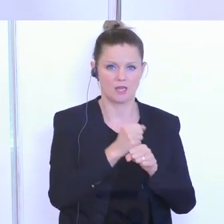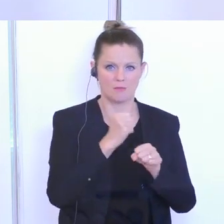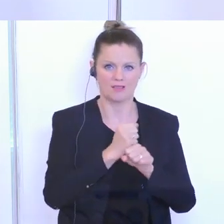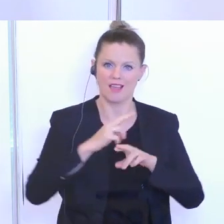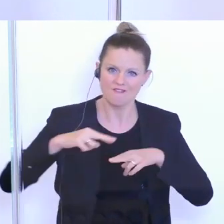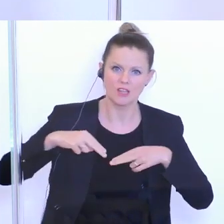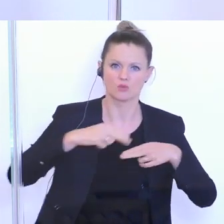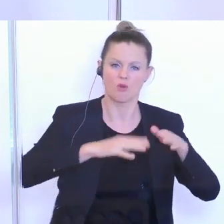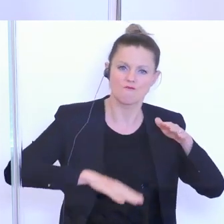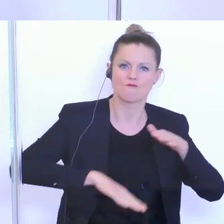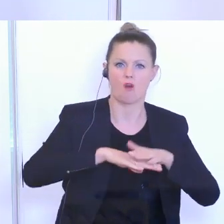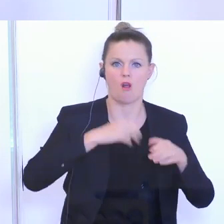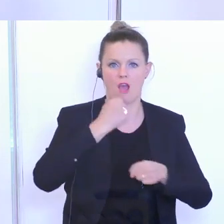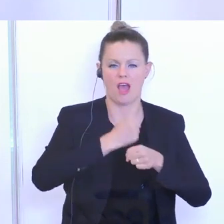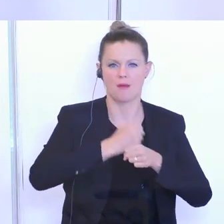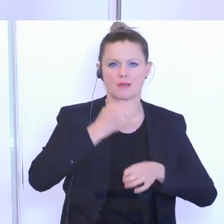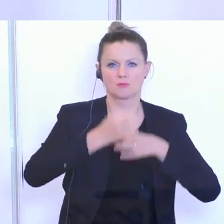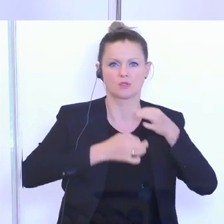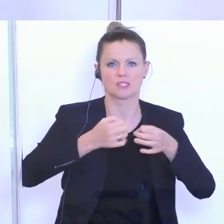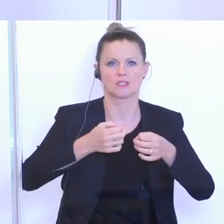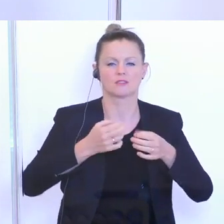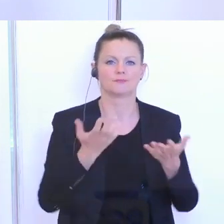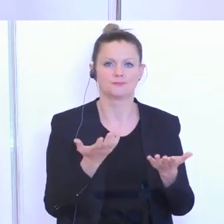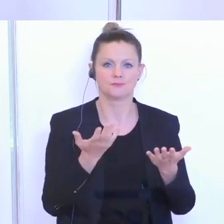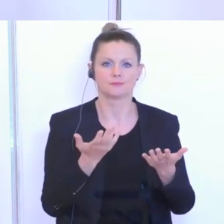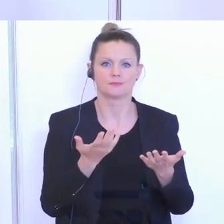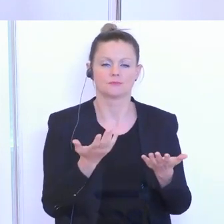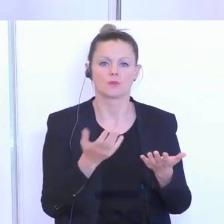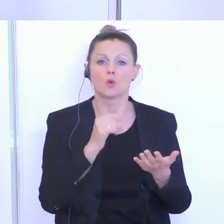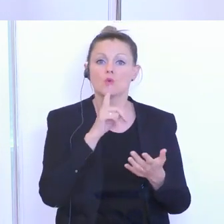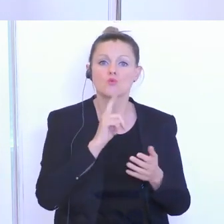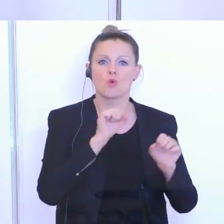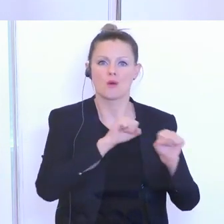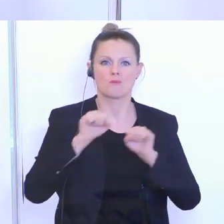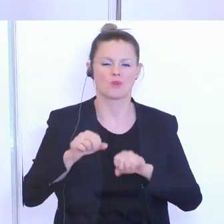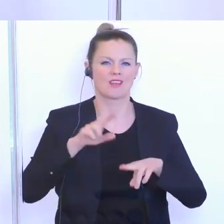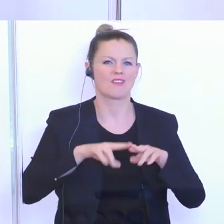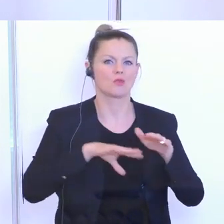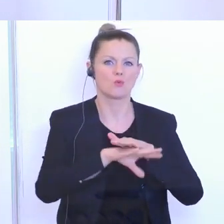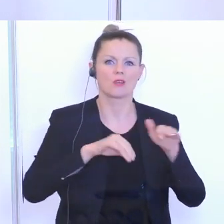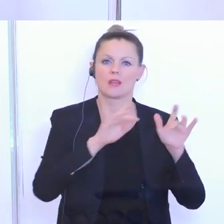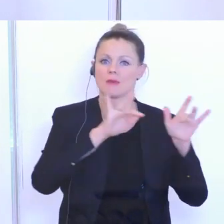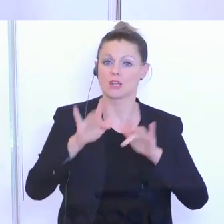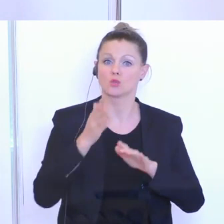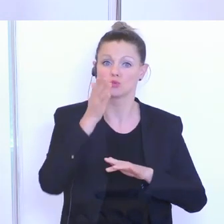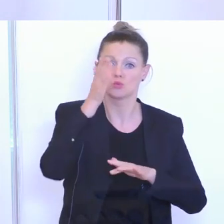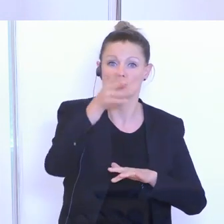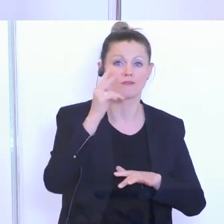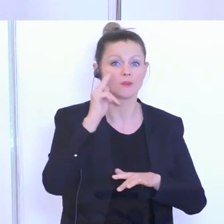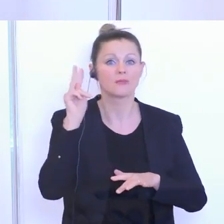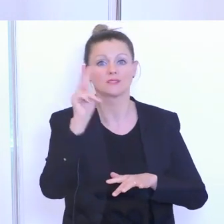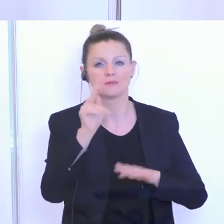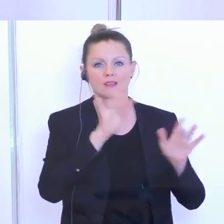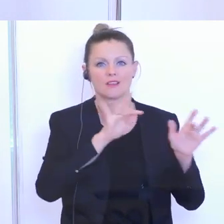Arbeitsprozess rückzuintegrieren, wenn sie so wollen. Das geht natürlich nur, wenn die Unternehmer eine Zukunftsperspektive haben. Viele haben das,